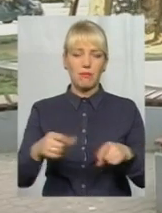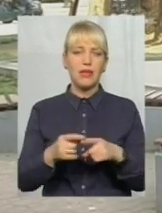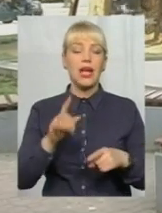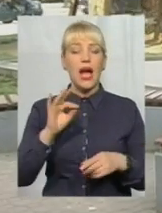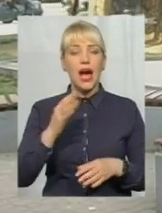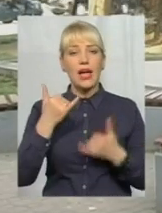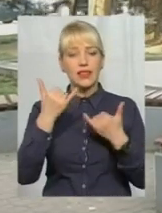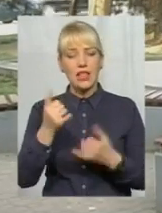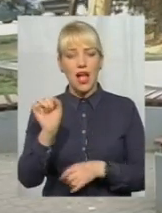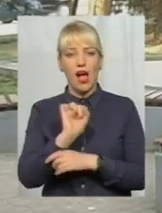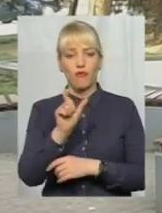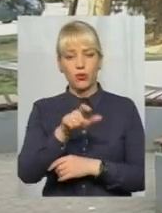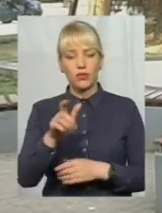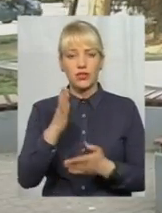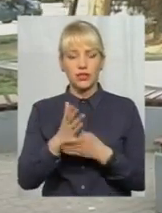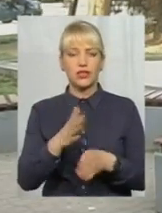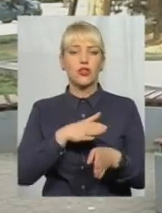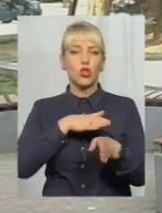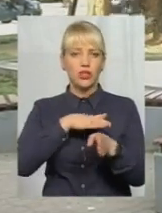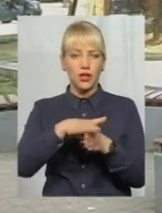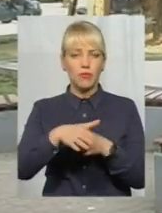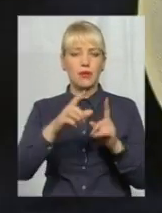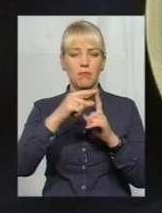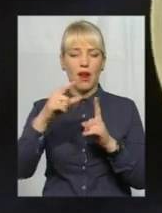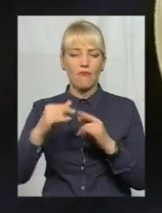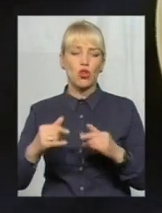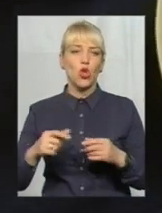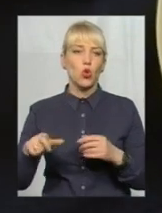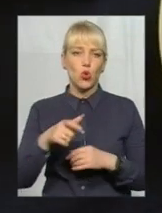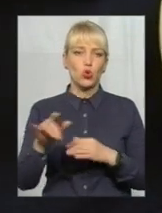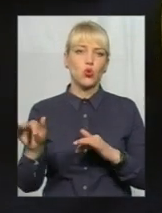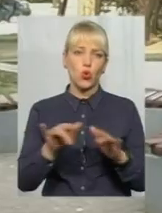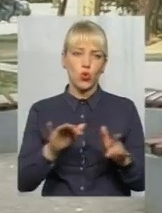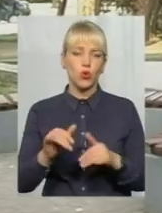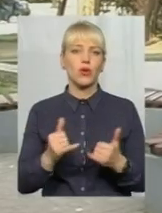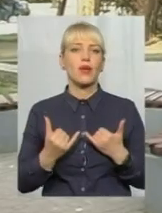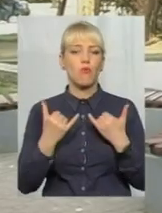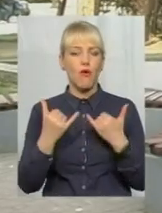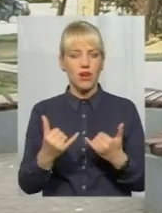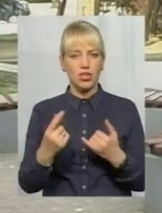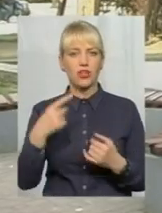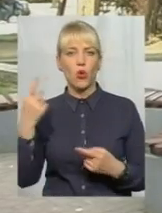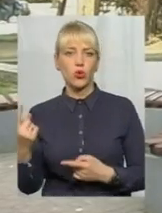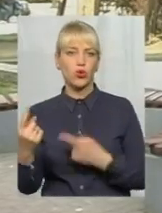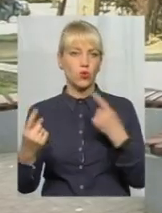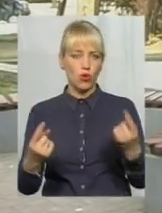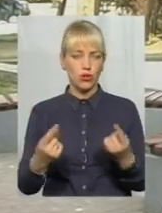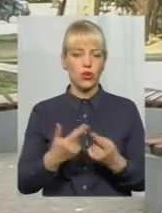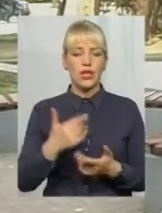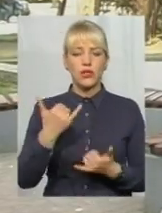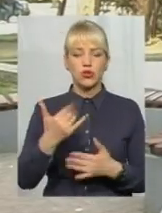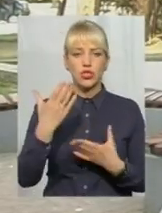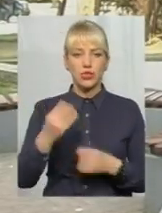автомобілістів основною порадою є дотримуватись правил дорожнього руху та поважати один одного на дорозі. На сьогоднішній день у нас дуже багато містян